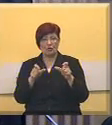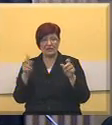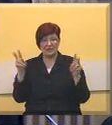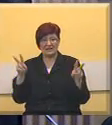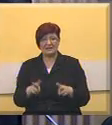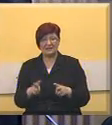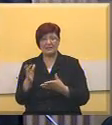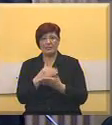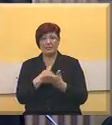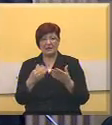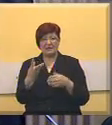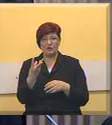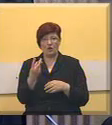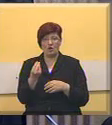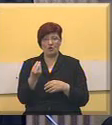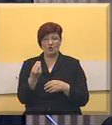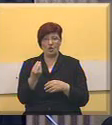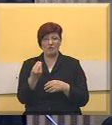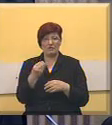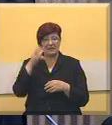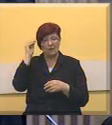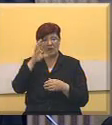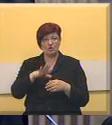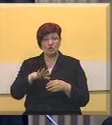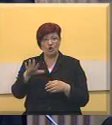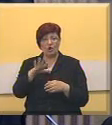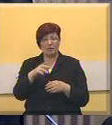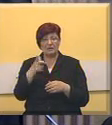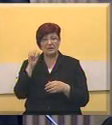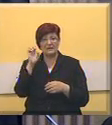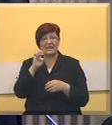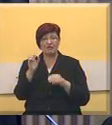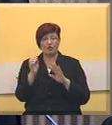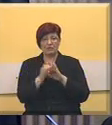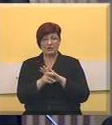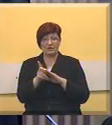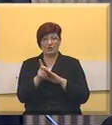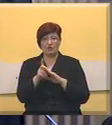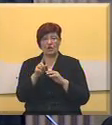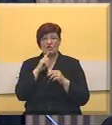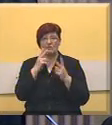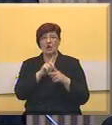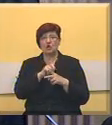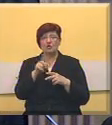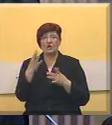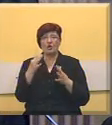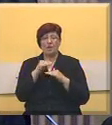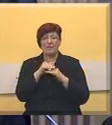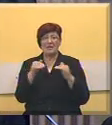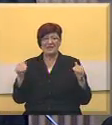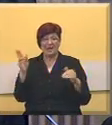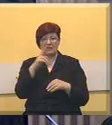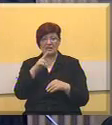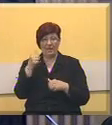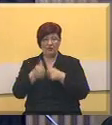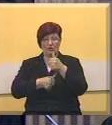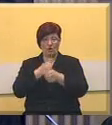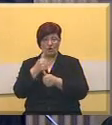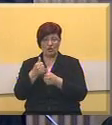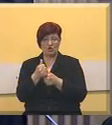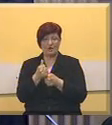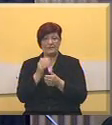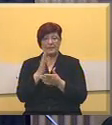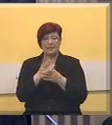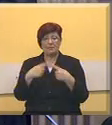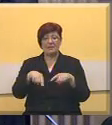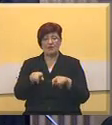smanjen priliv novca u naučne oblasti iz evropskih fondova, koji iznose i do nekoliko milijardi evra godišnje, a barem